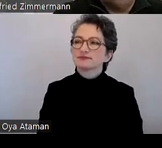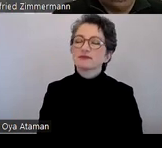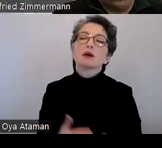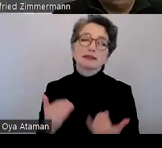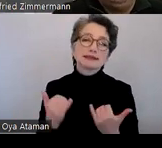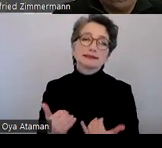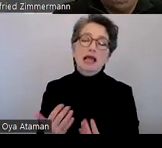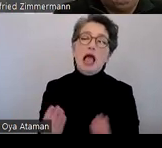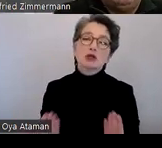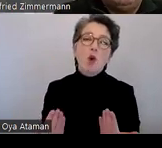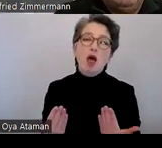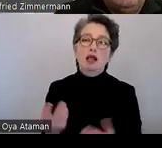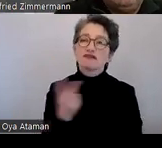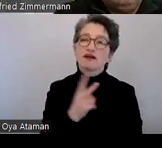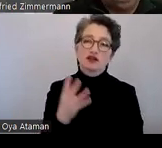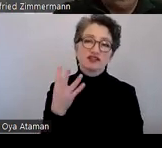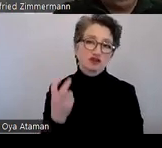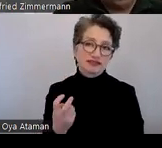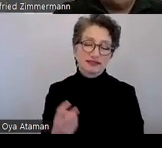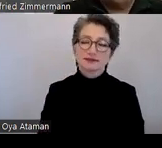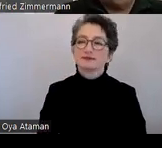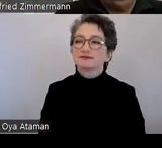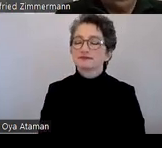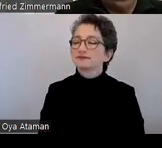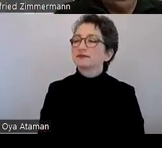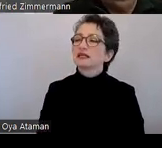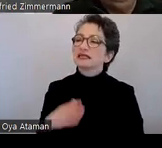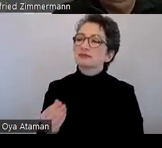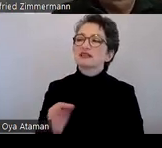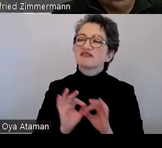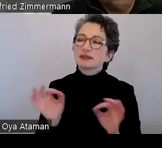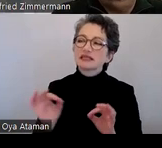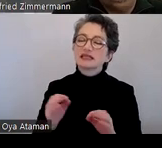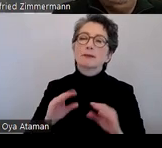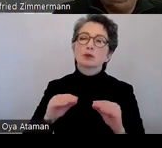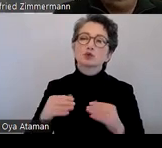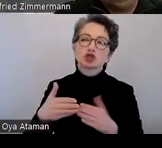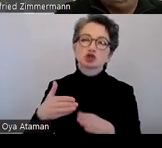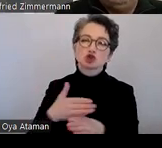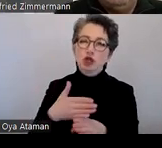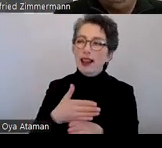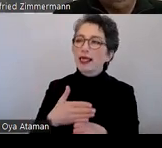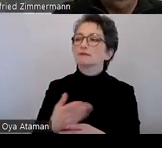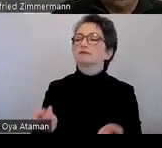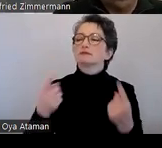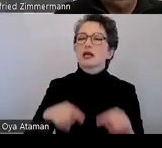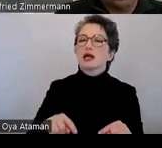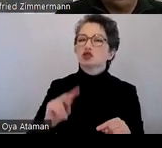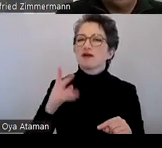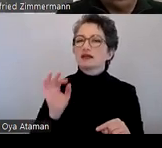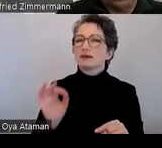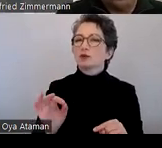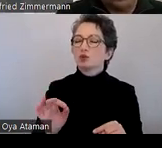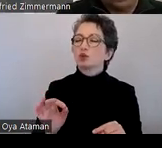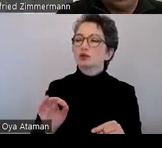Da gibt es eine verbesserte Nutzerschnittstelle. Die PDFs, also die Dokumente